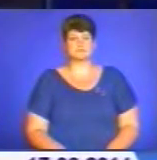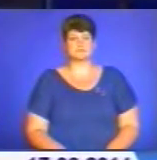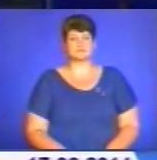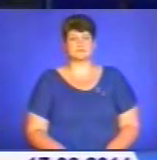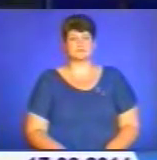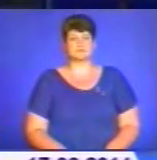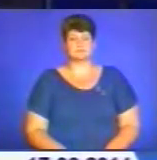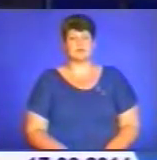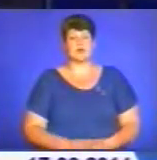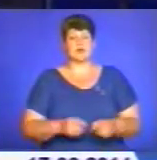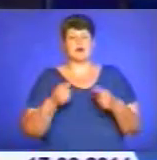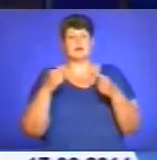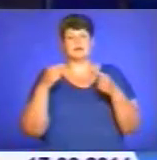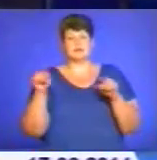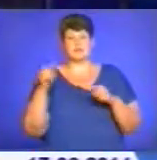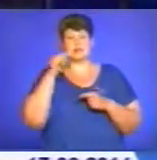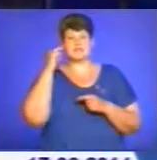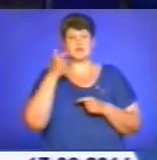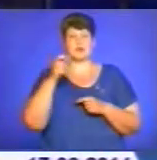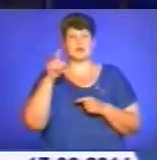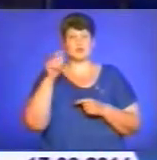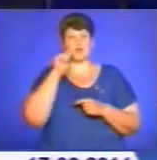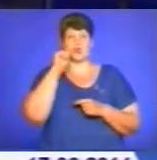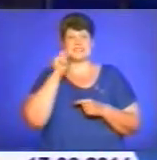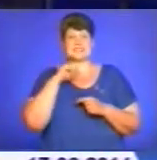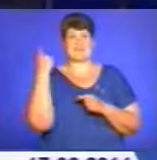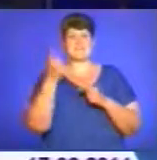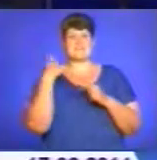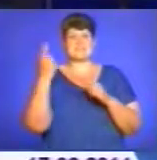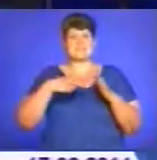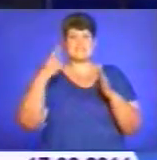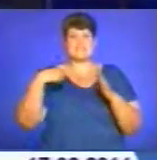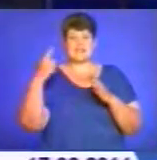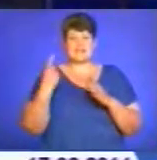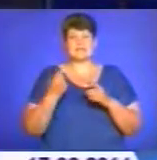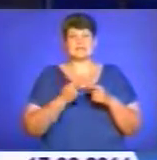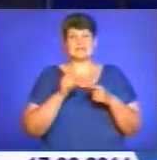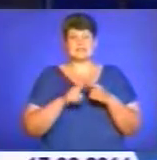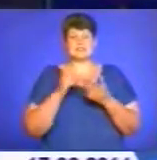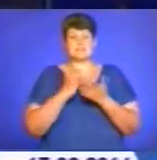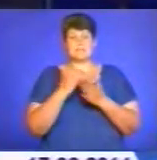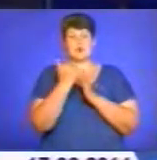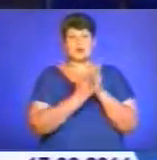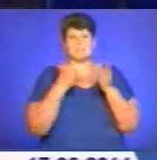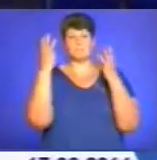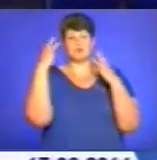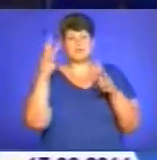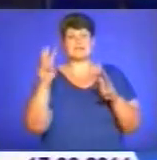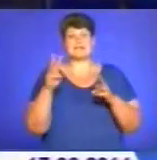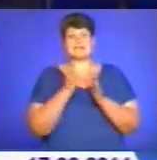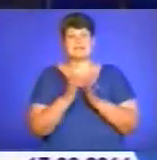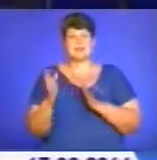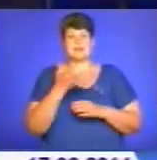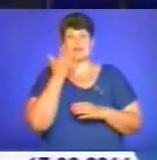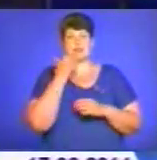Альтернатива російському газу «Українські вітряки» нині на затвердженні Кабінету Міністрів України є програма модернізації системи теплопостачання